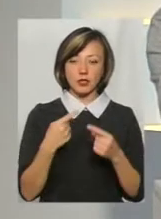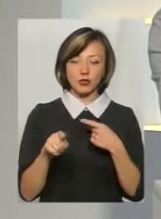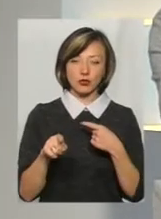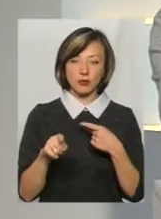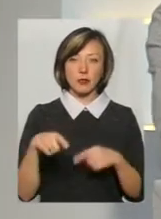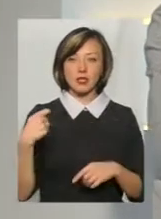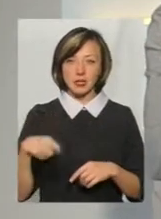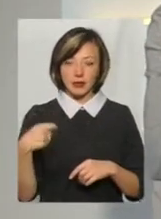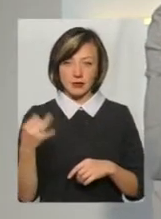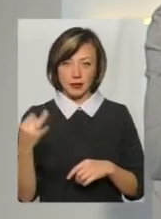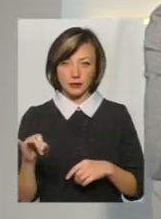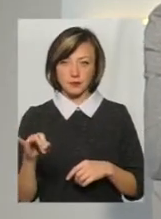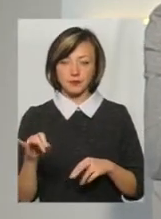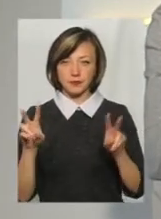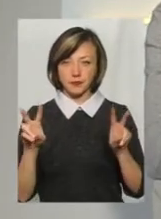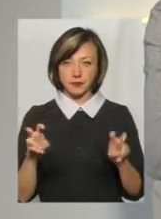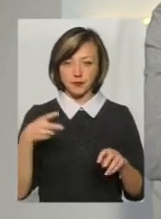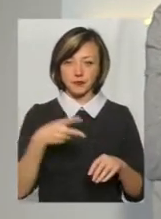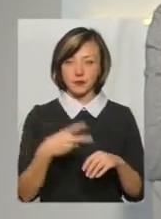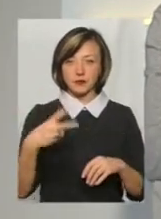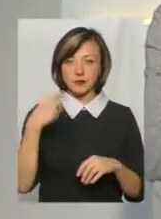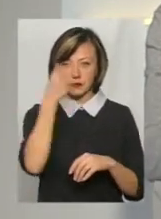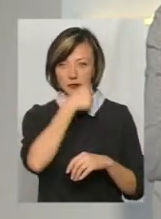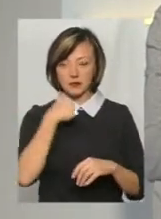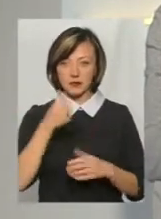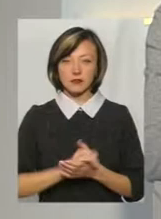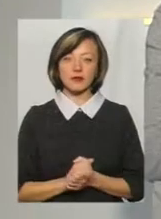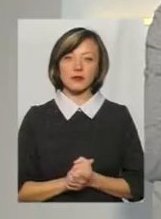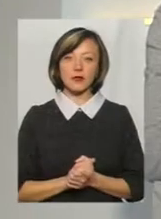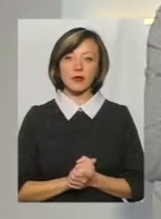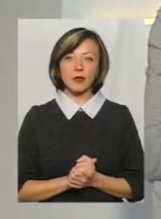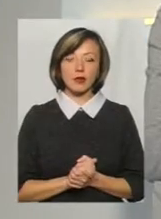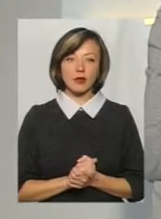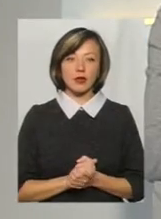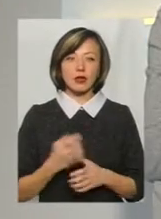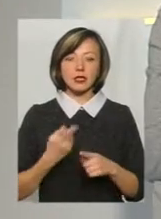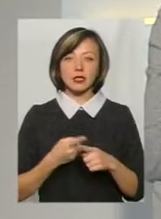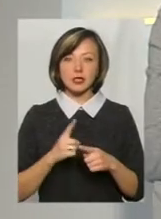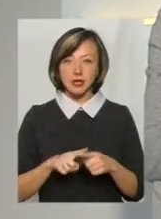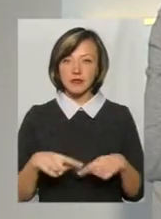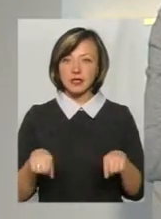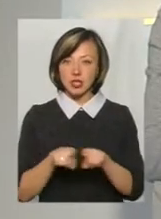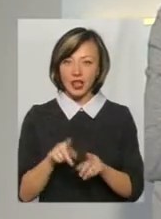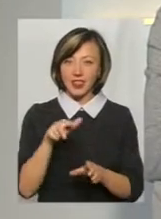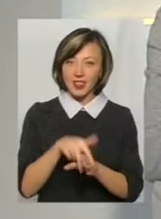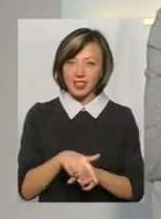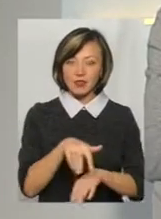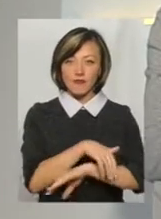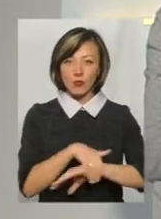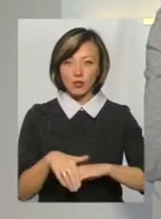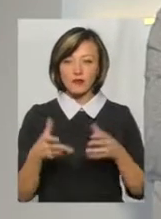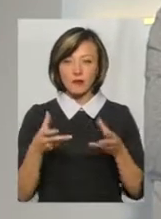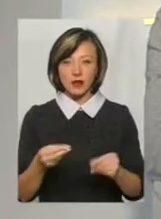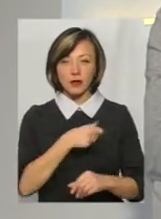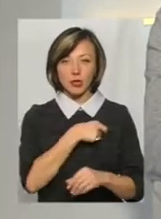президентський, так, називається там з 2020 року. Як ви вважаєте, це все ж таки тиск вулиці так плинув на